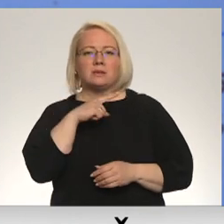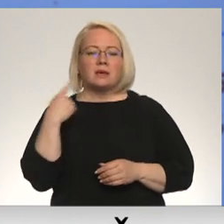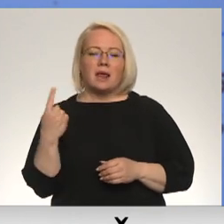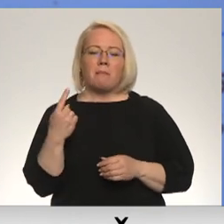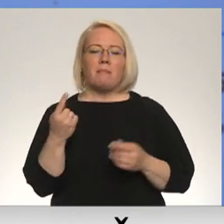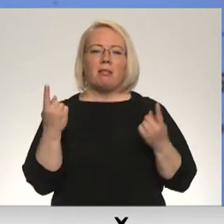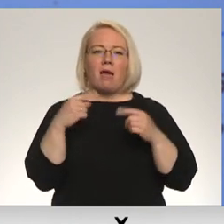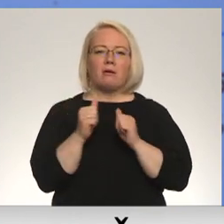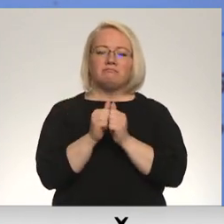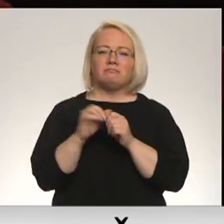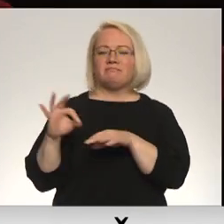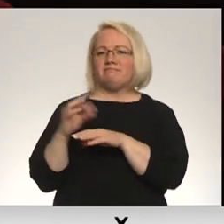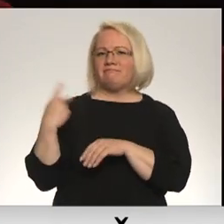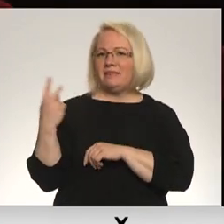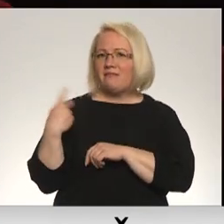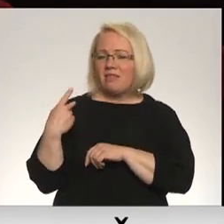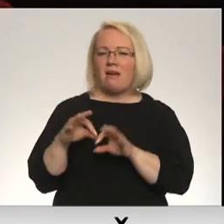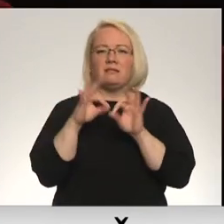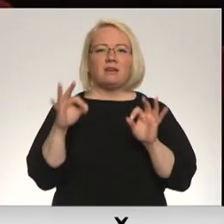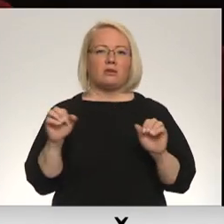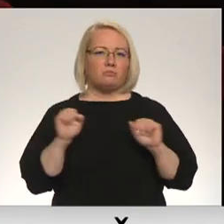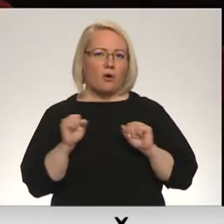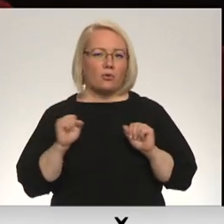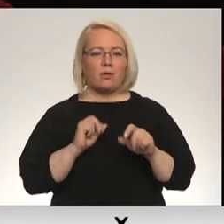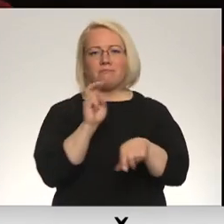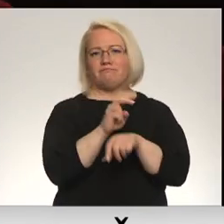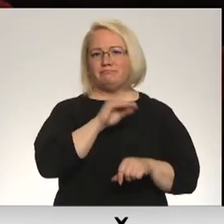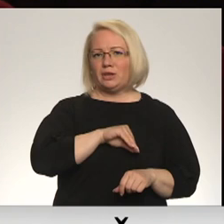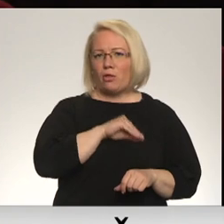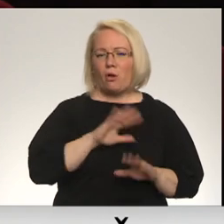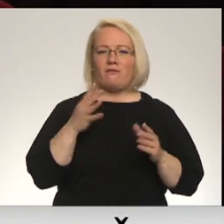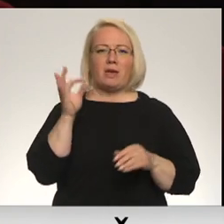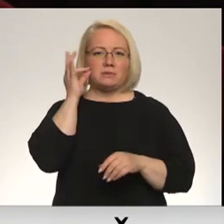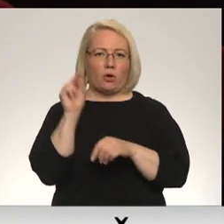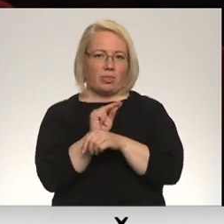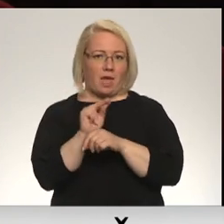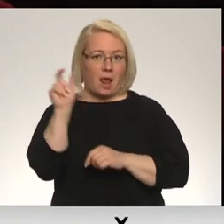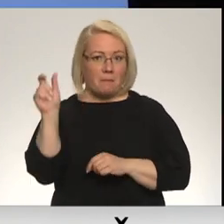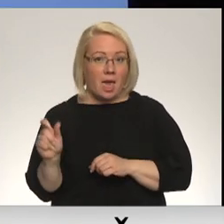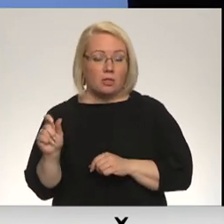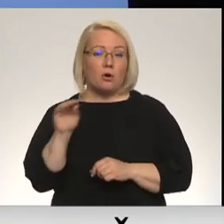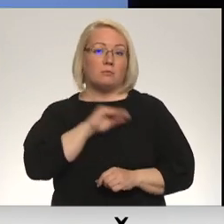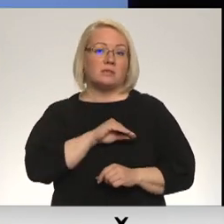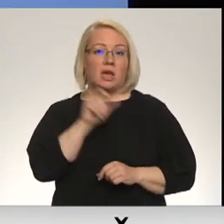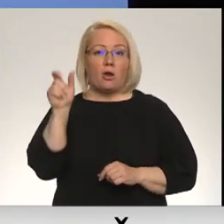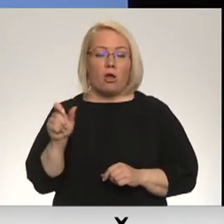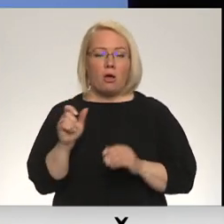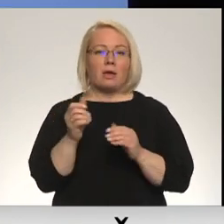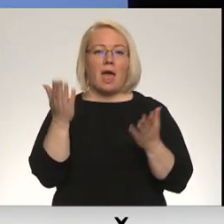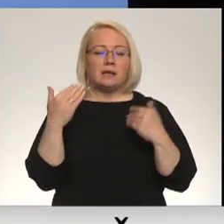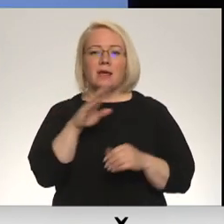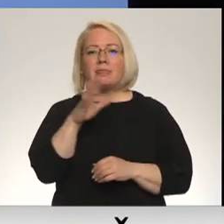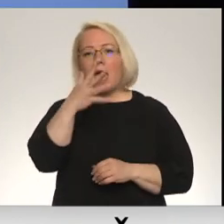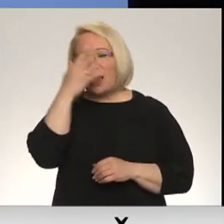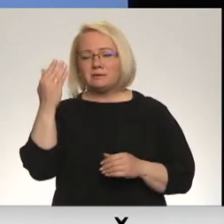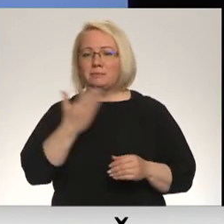pavadīt ar partneri divatām, sakt sportot, apmeklēt psihologu vai psihoterapeitu. Psiholoģi aicina neaizmirst par dzīves